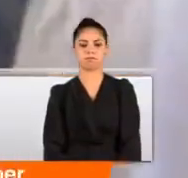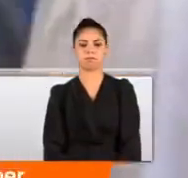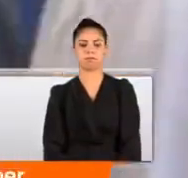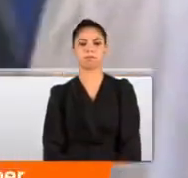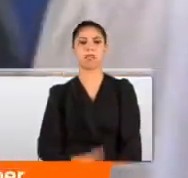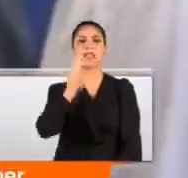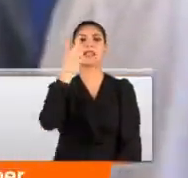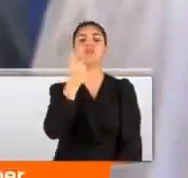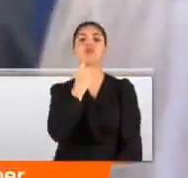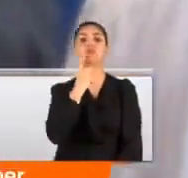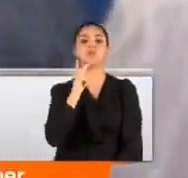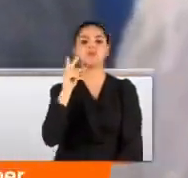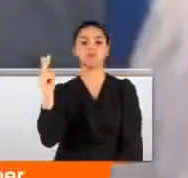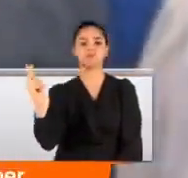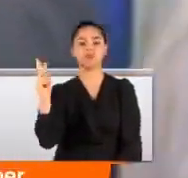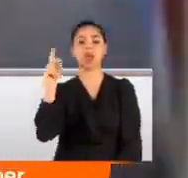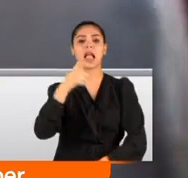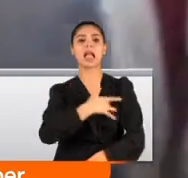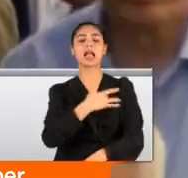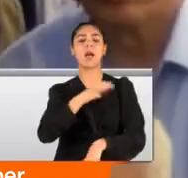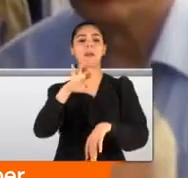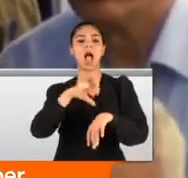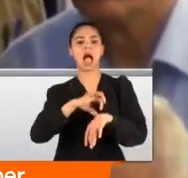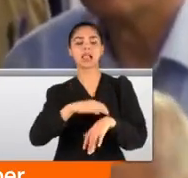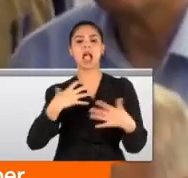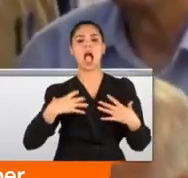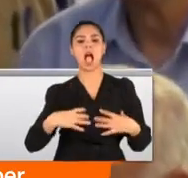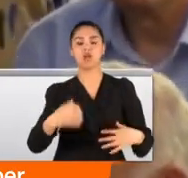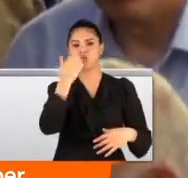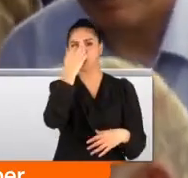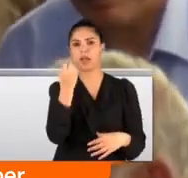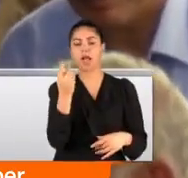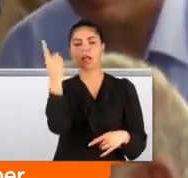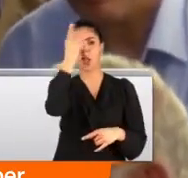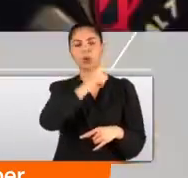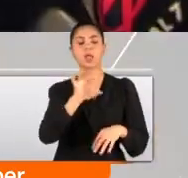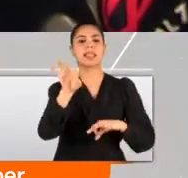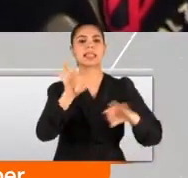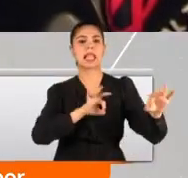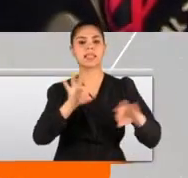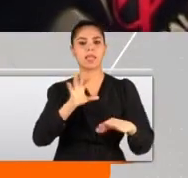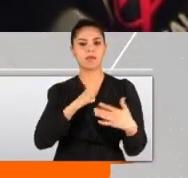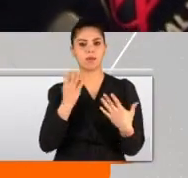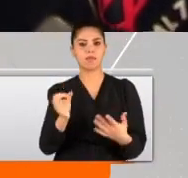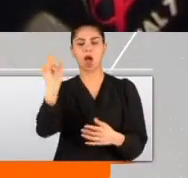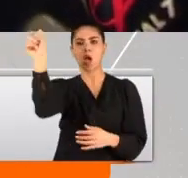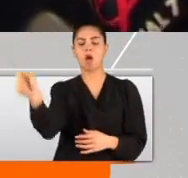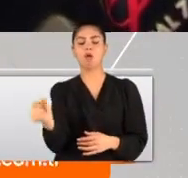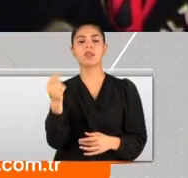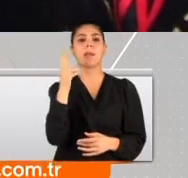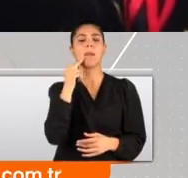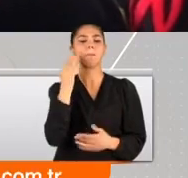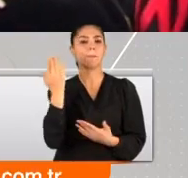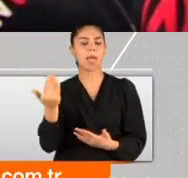72 yaşındaydı Bayraktar. Kalp rahatsızlığı ve akciğer kanseri sebebiyle tedavi görüyordu. Özdemir Bey bizim